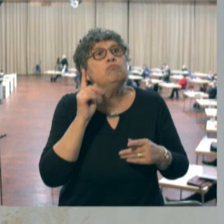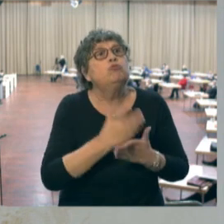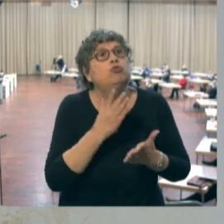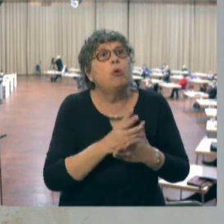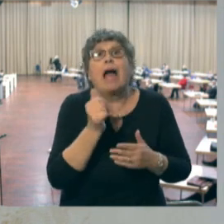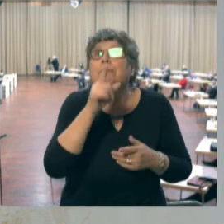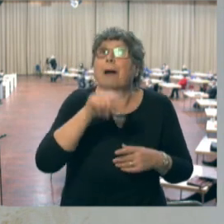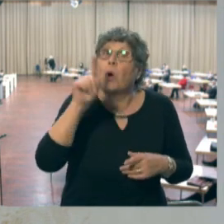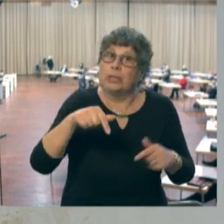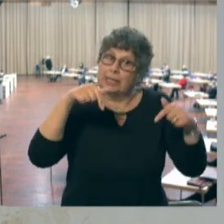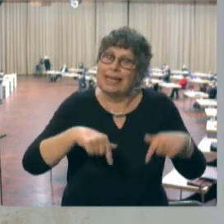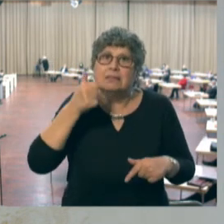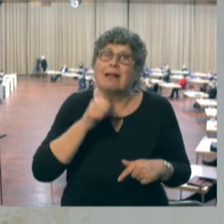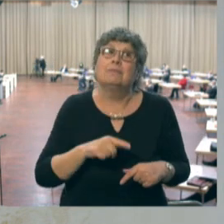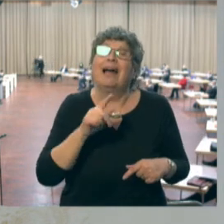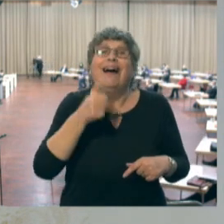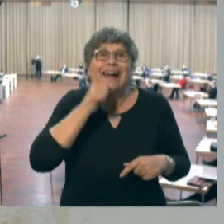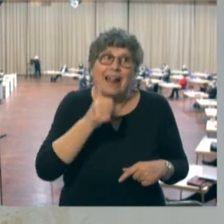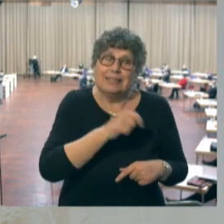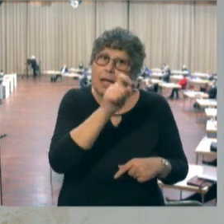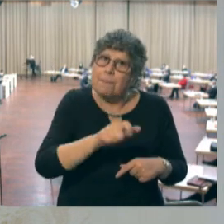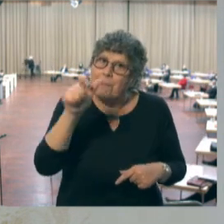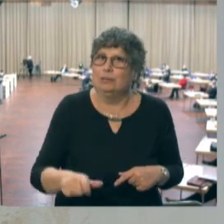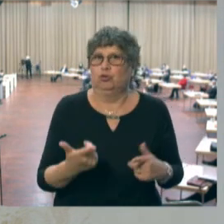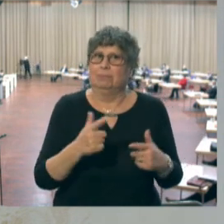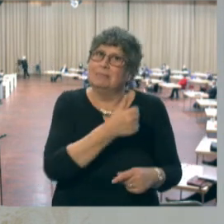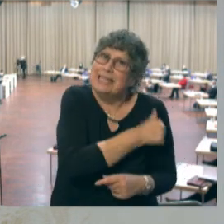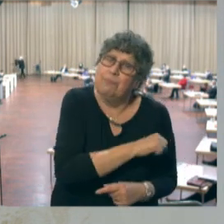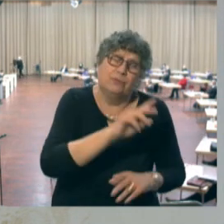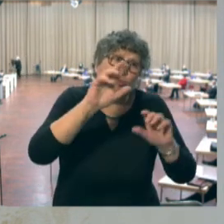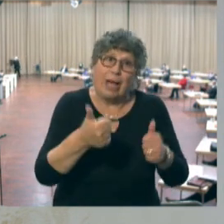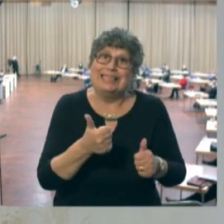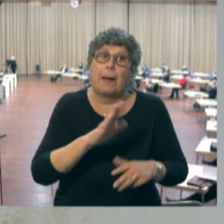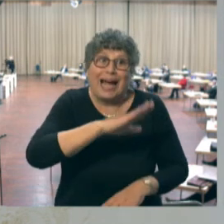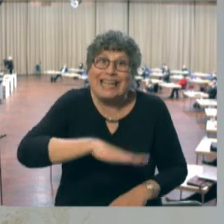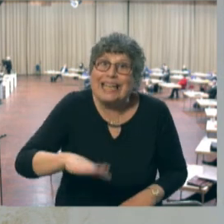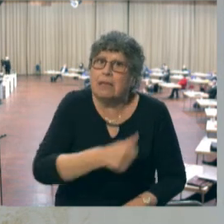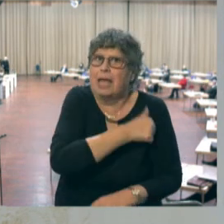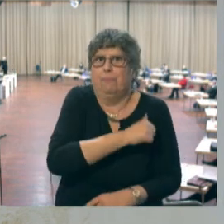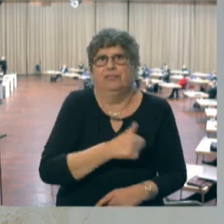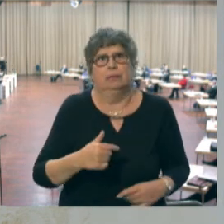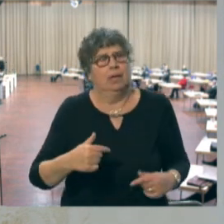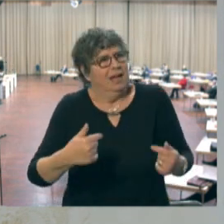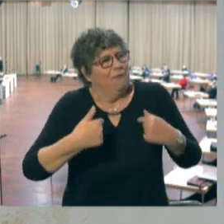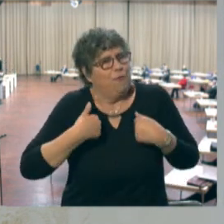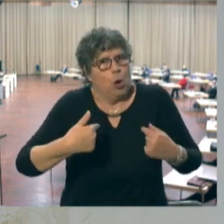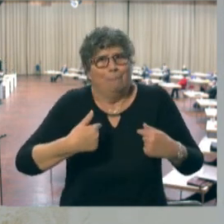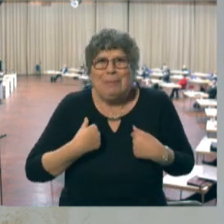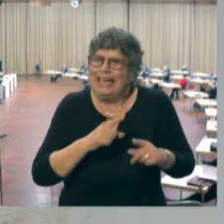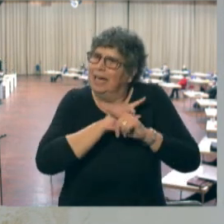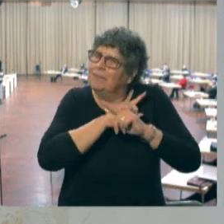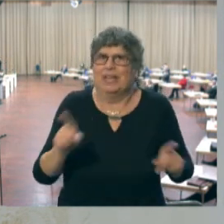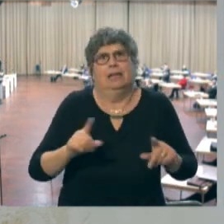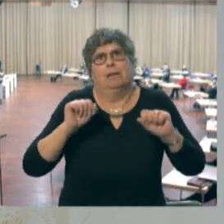Monaten hier gesagt, Ältere zu impfen, die also große Gefahren ausgesetzt sind, aber Kinder zu impfen, das halte ich in keinem Fall für